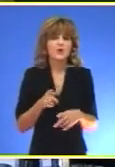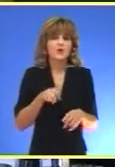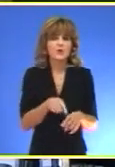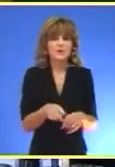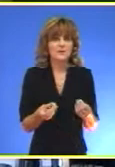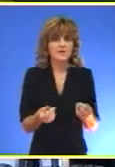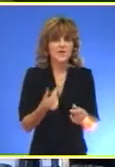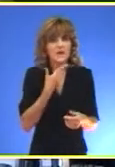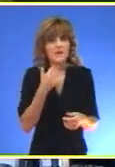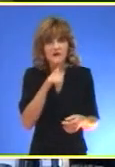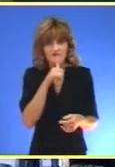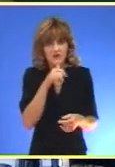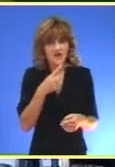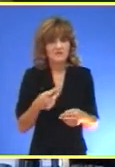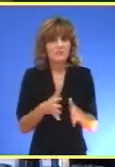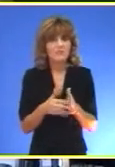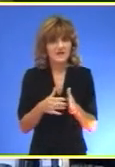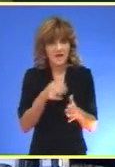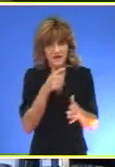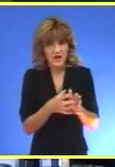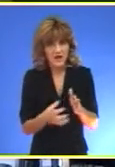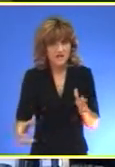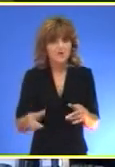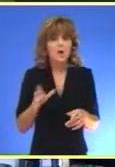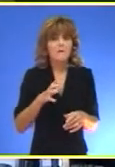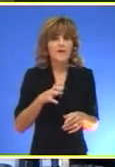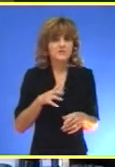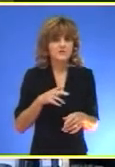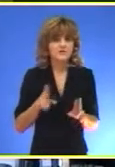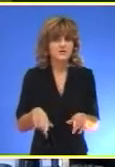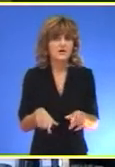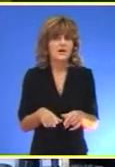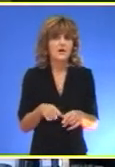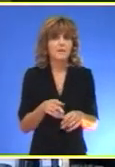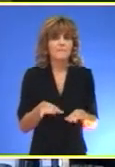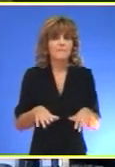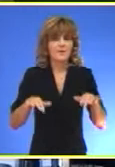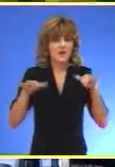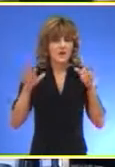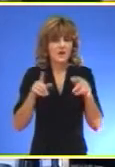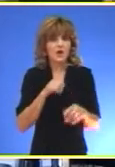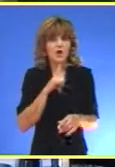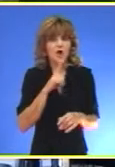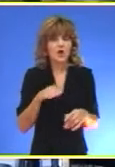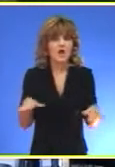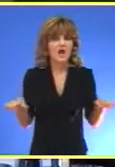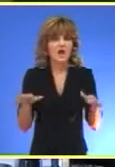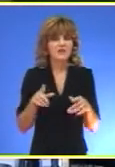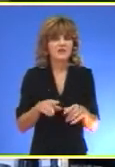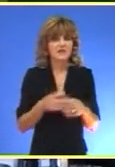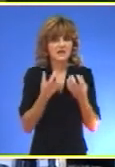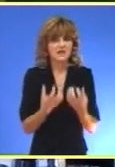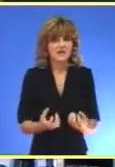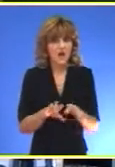tom terenu Nema ni vodovodanih kanalizacije Postoji neka opasnost Da taj prah Koji leti iz te fabrike Se